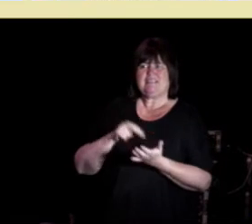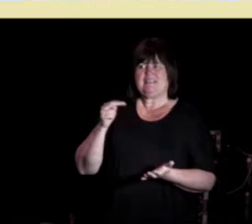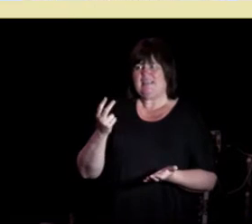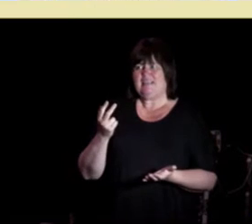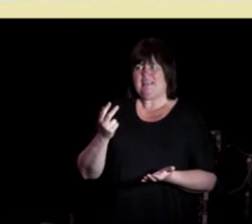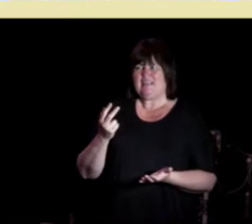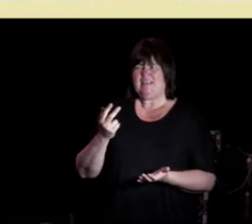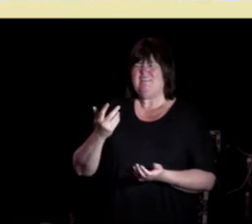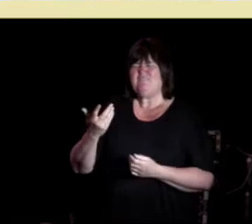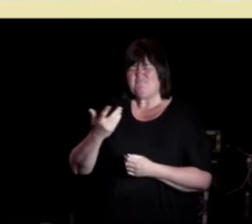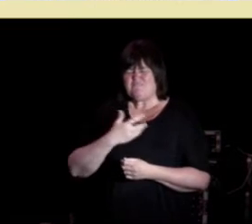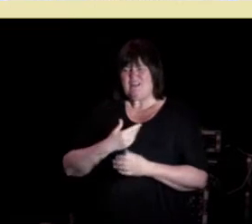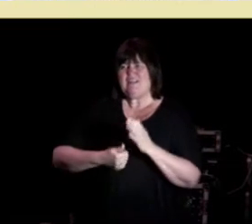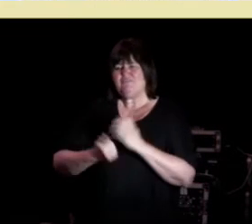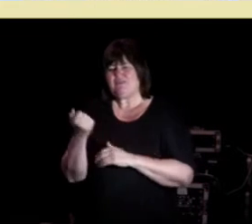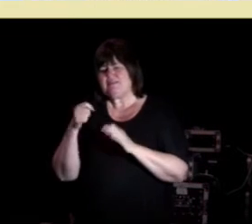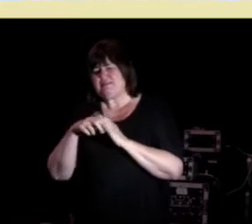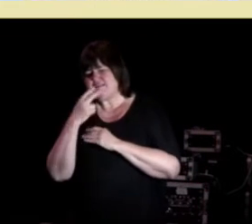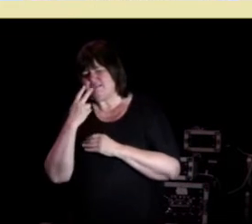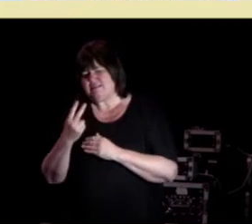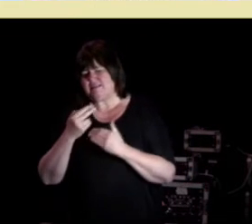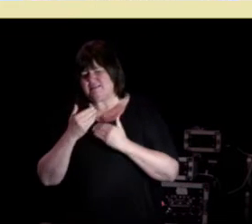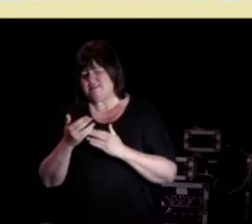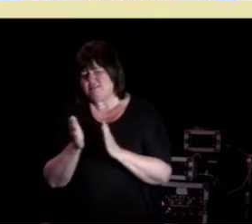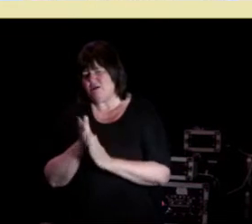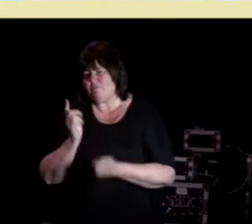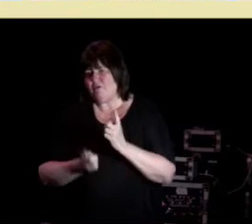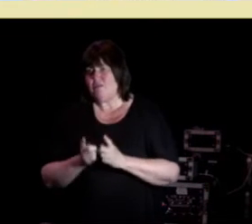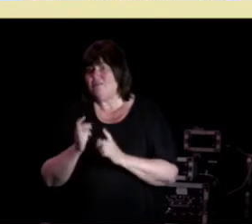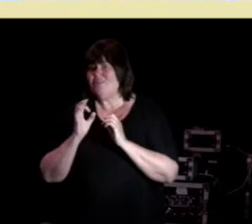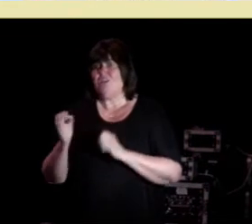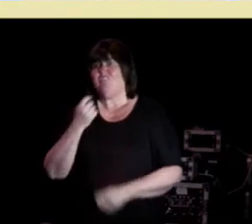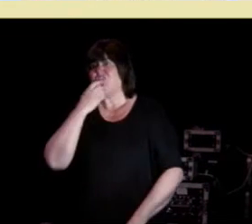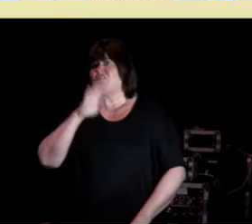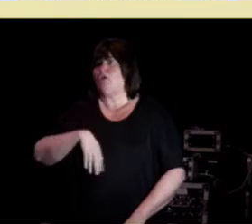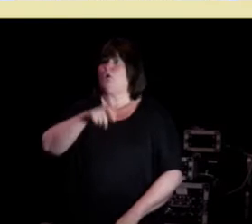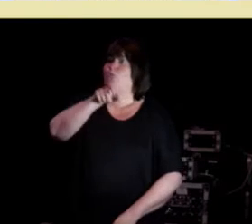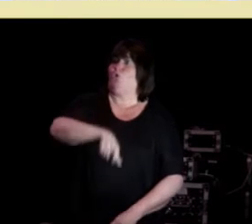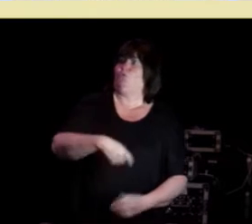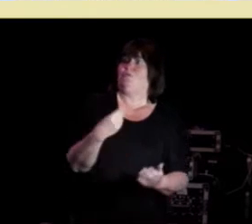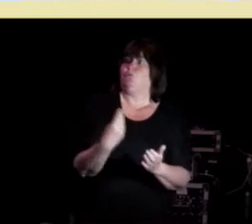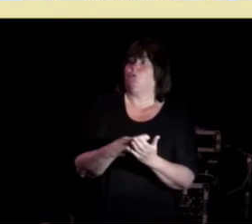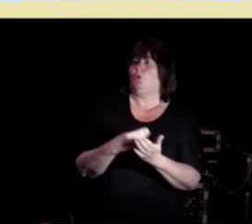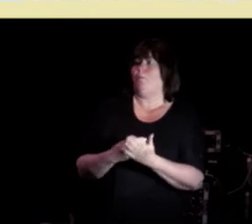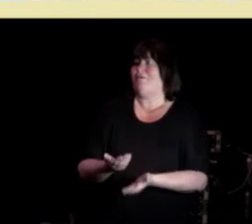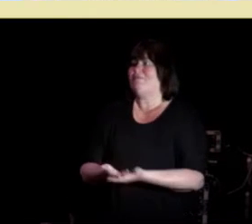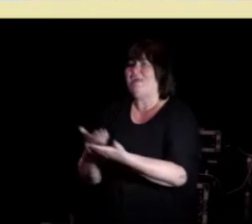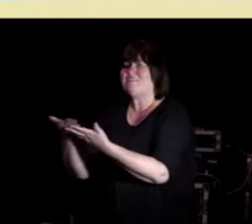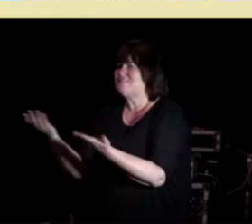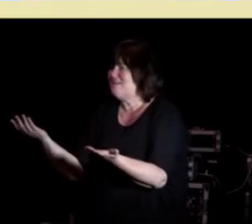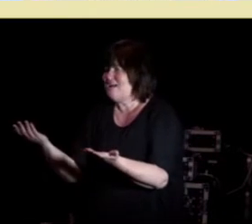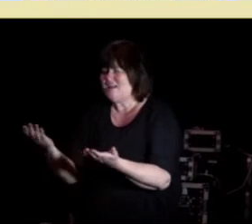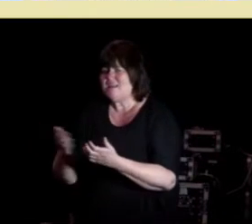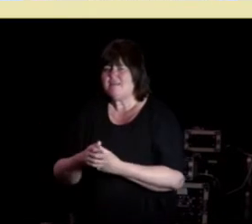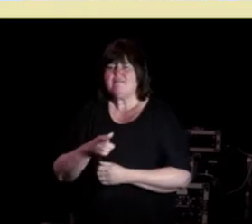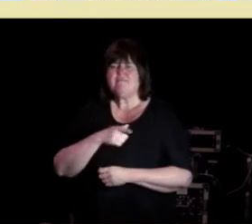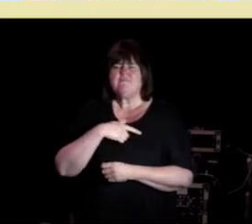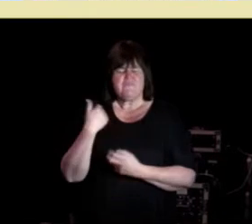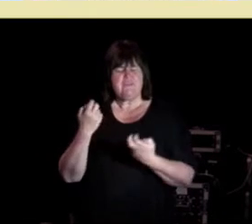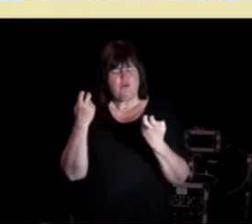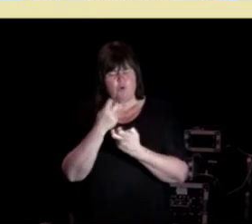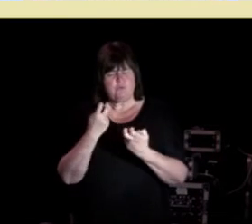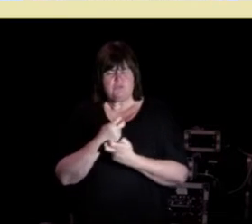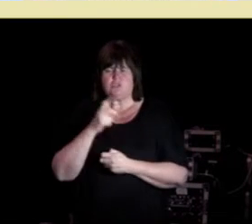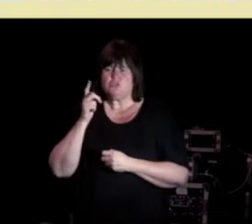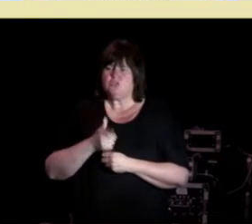i diskusjonen om samvalg den tydeliggjør at vi ikke bare snakker om en kunde som vil kjøpe en tjeneste vi oppsøkes fordi legen i kraft av